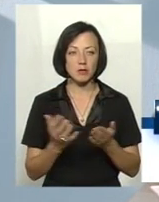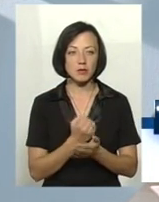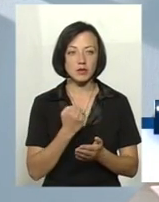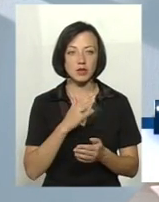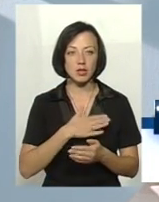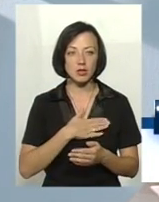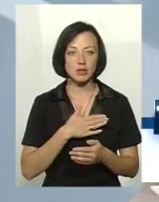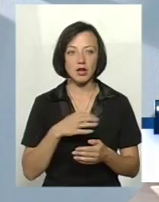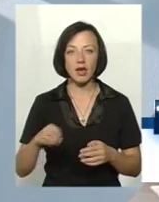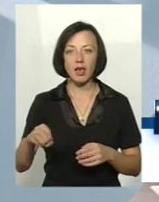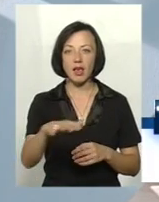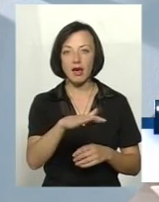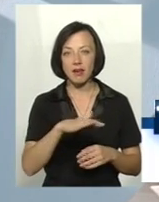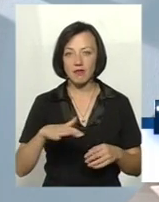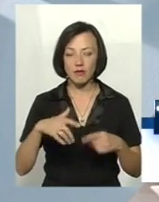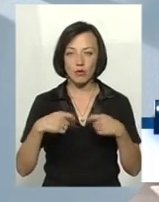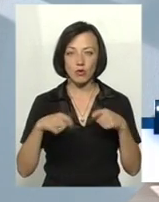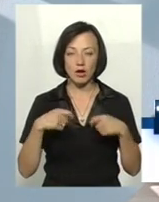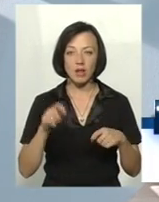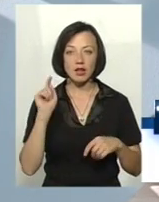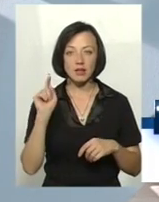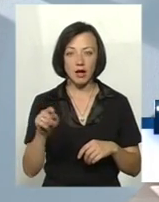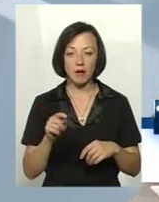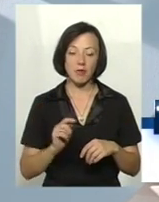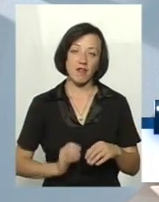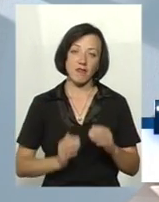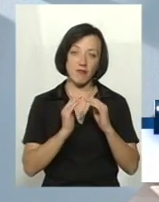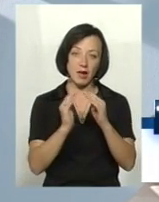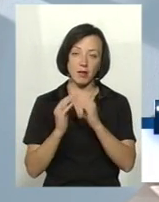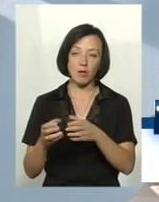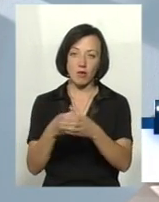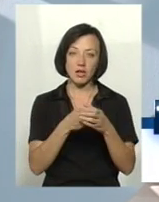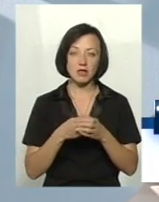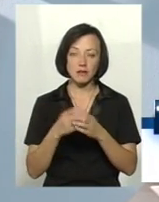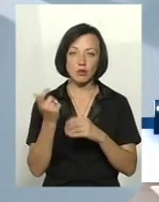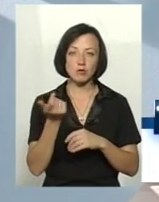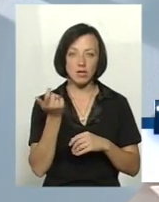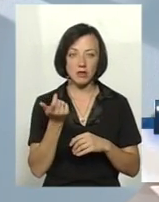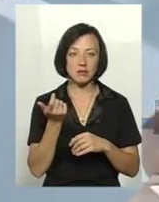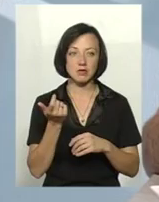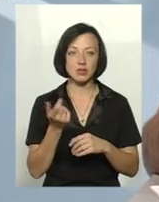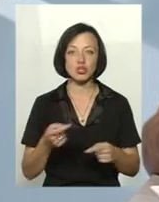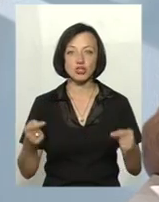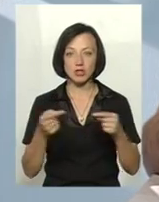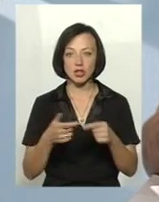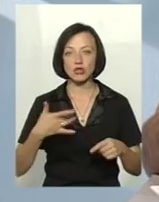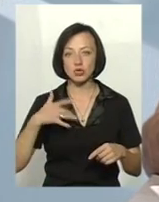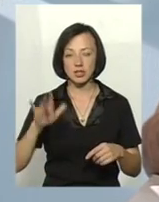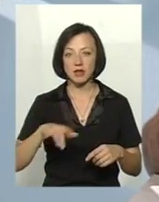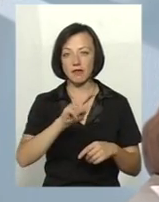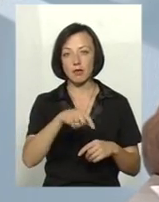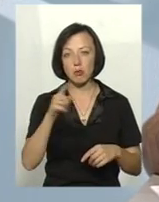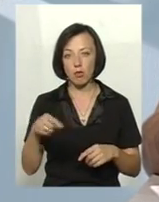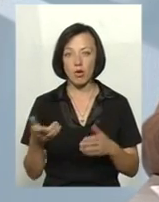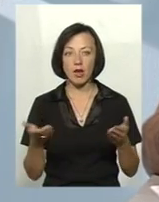продукції на європейські ринки, тому що там фермери, там колективні господарства, чіткі, жорсткі вимоги,